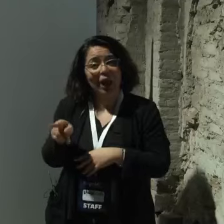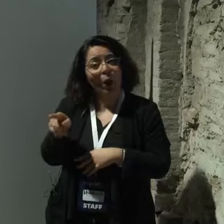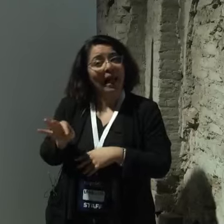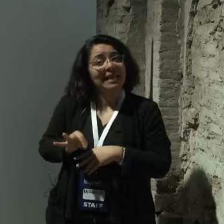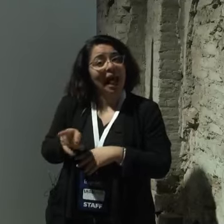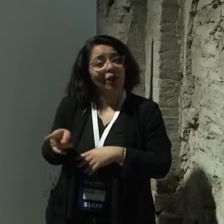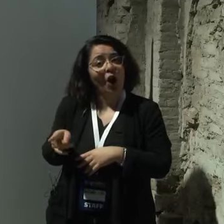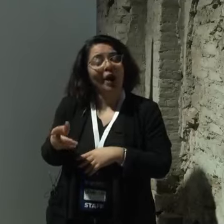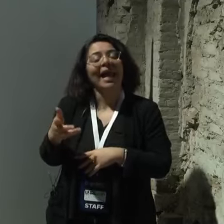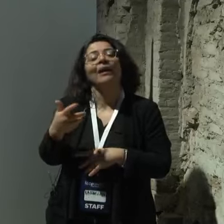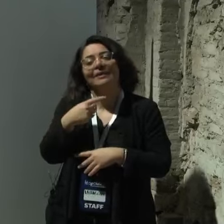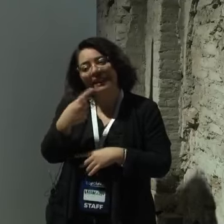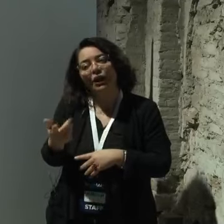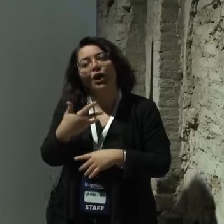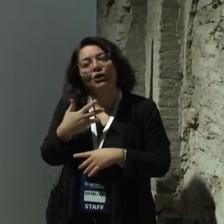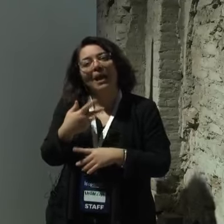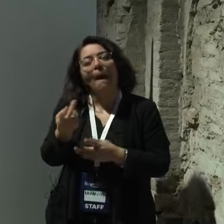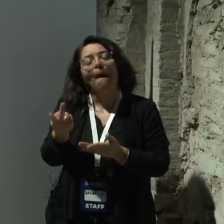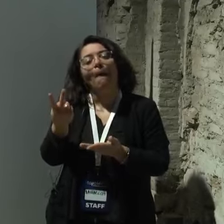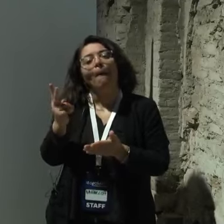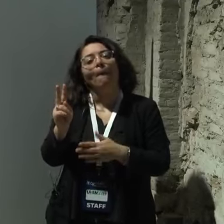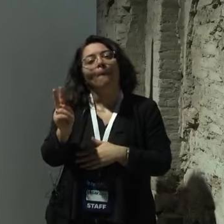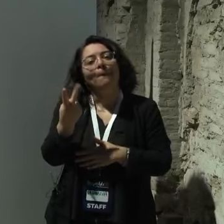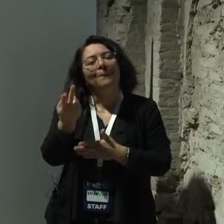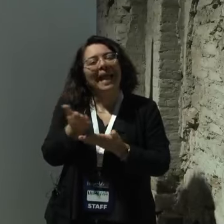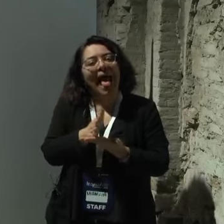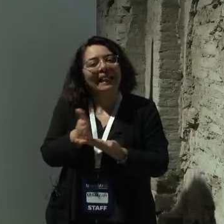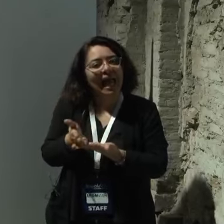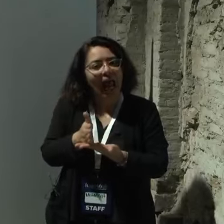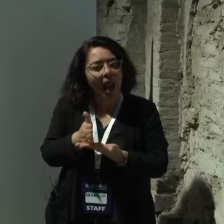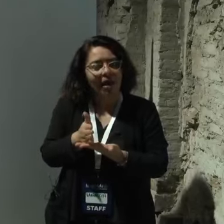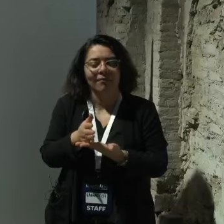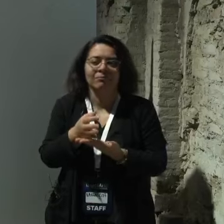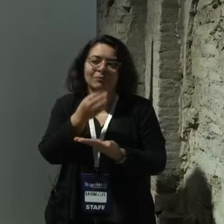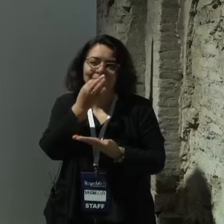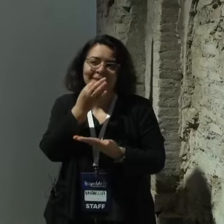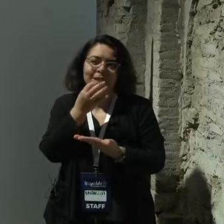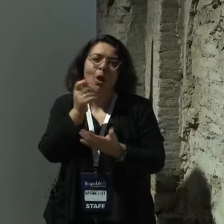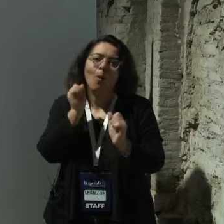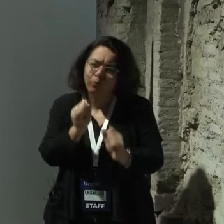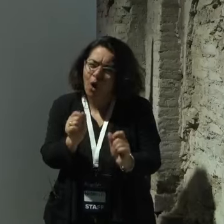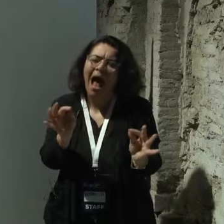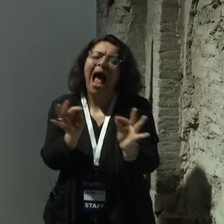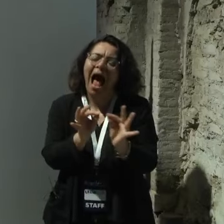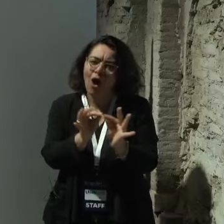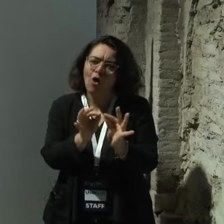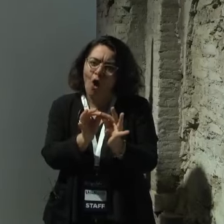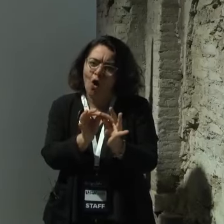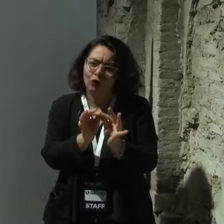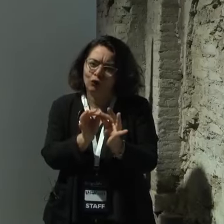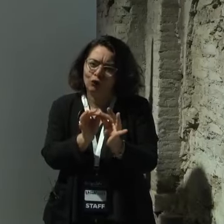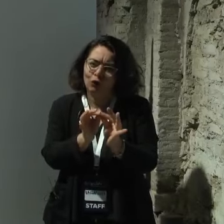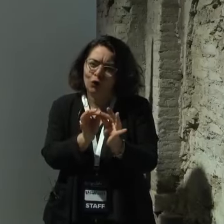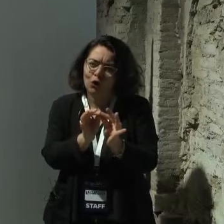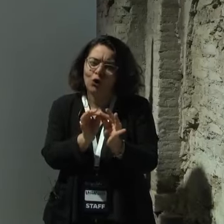bilaterale, questo me l'hanno insegnato cioè esiste la possibilità di usare un accordo privilegiato tra l'America e gli Stati Uniti